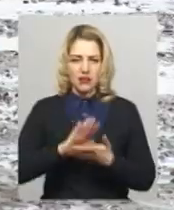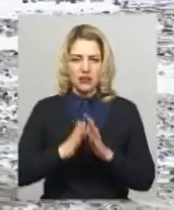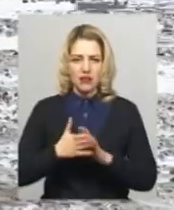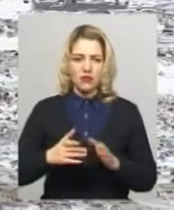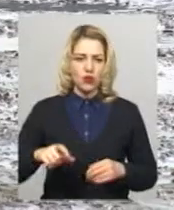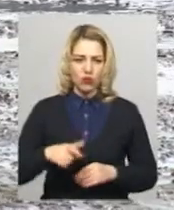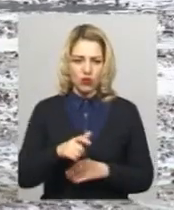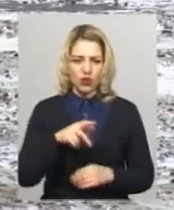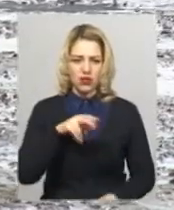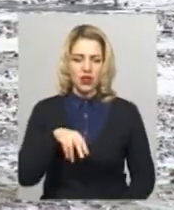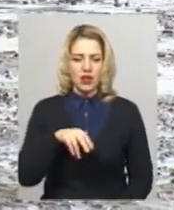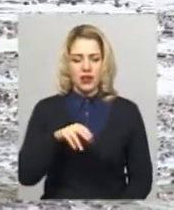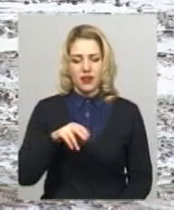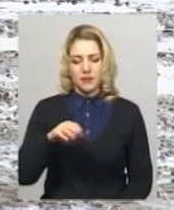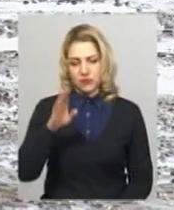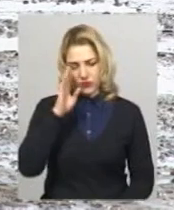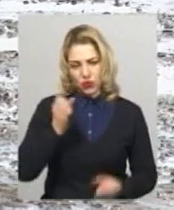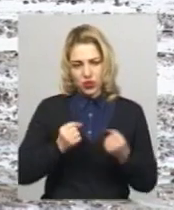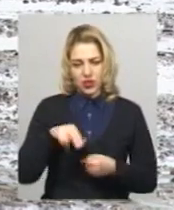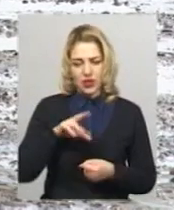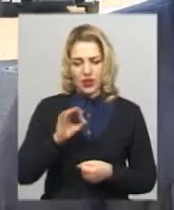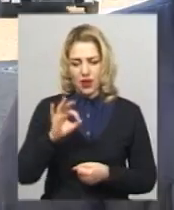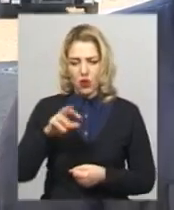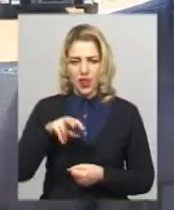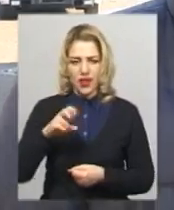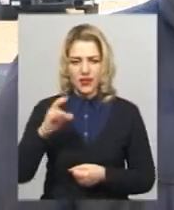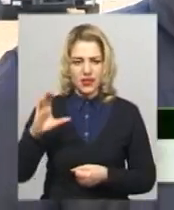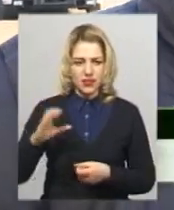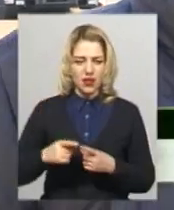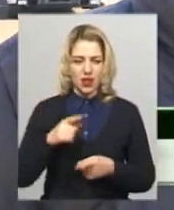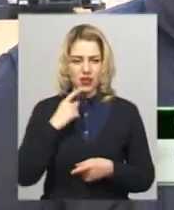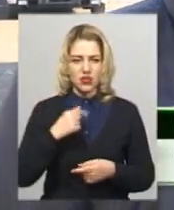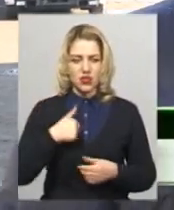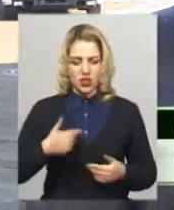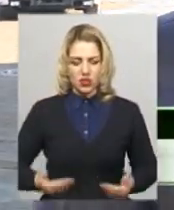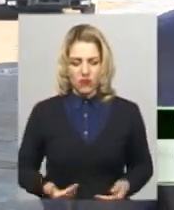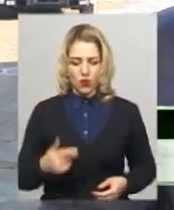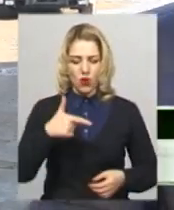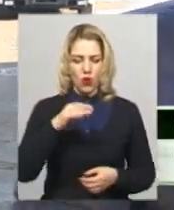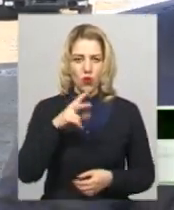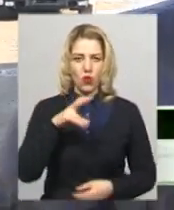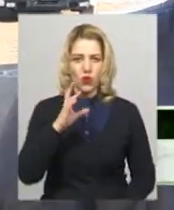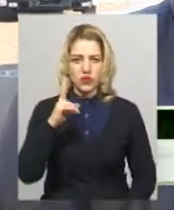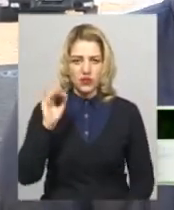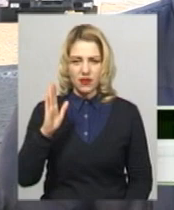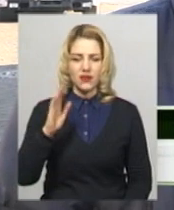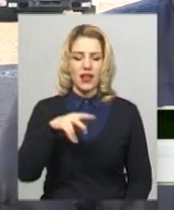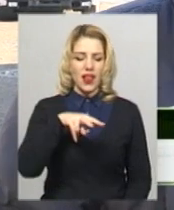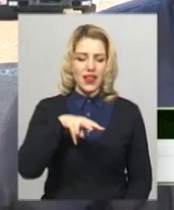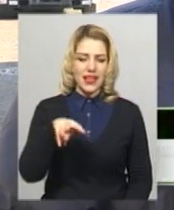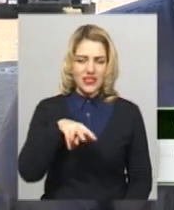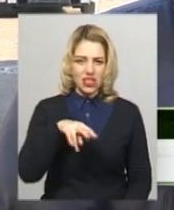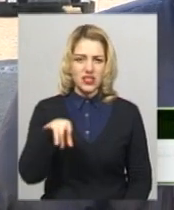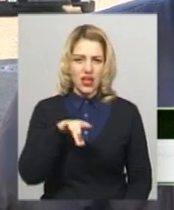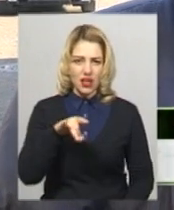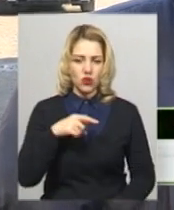Олександр. За його словами, дорога у бік Вінниці устелена ямами. Я живу в Голоскові, Литичський район, їжі в Хмельницькій часто.